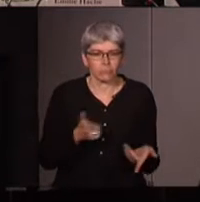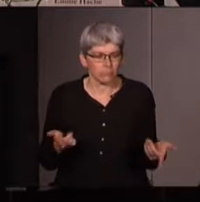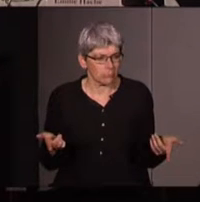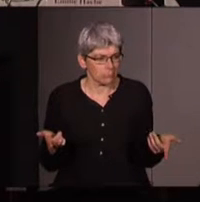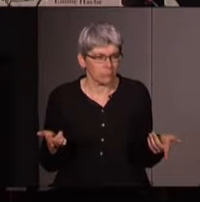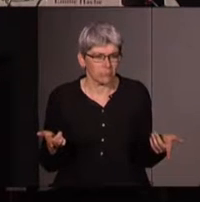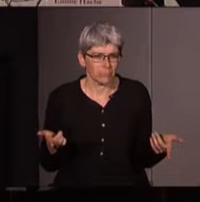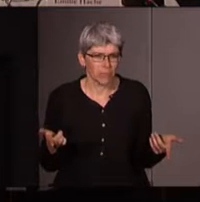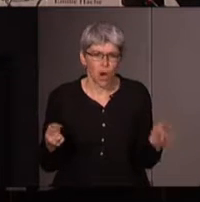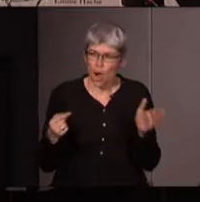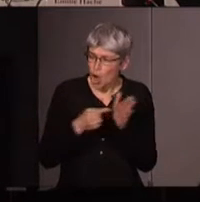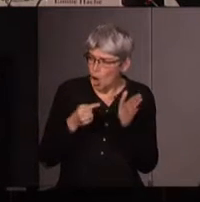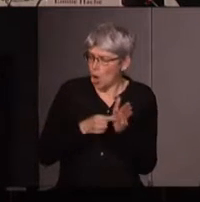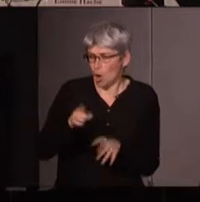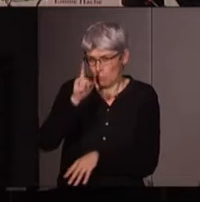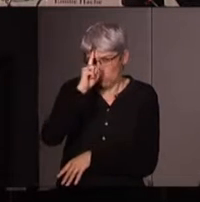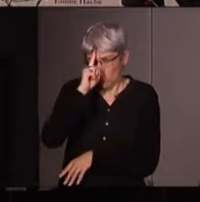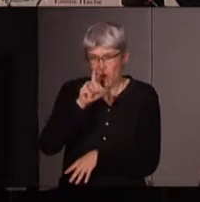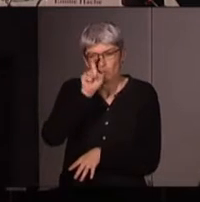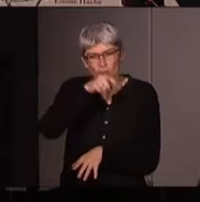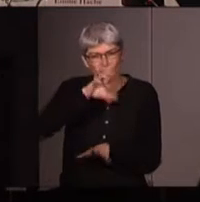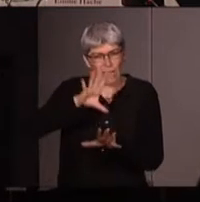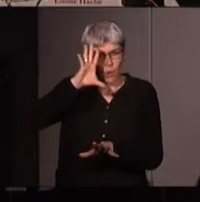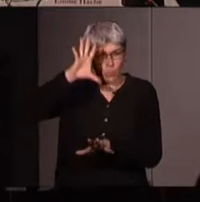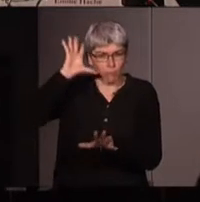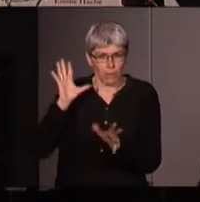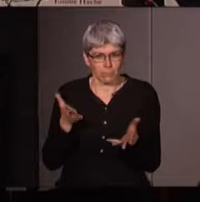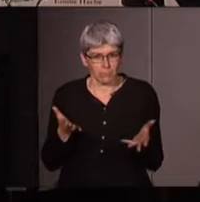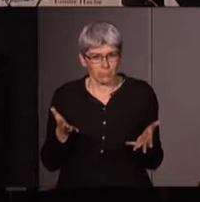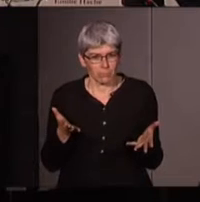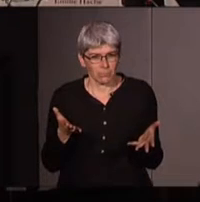à quelle époque parce qu'il y a eu une époque il me semble